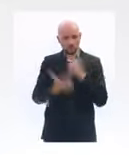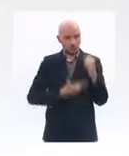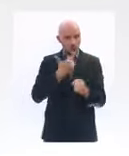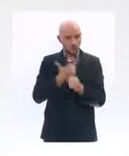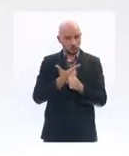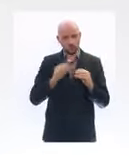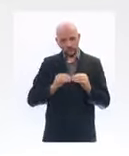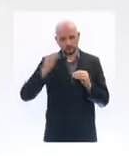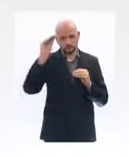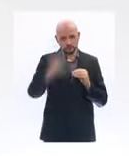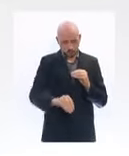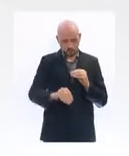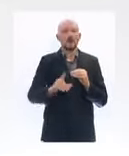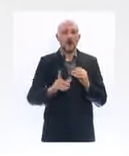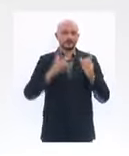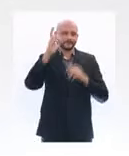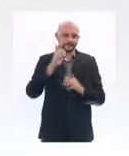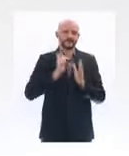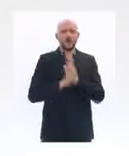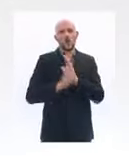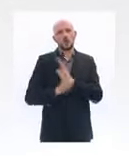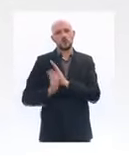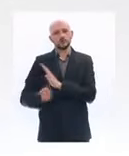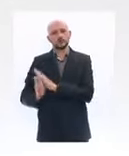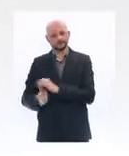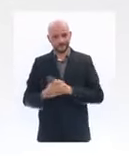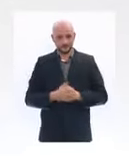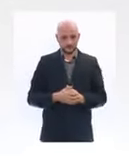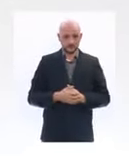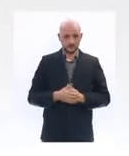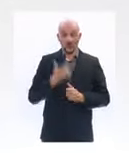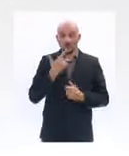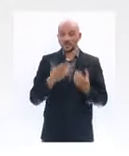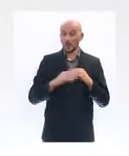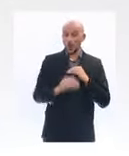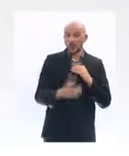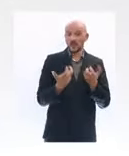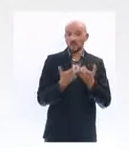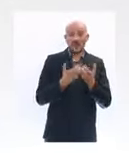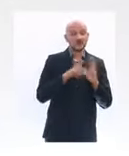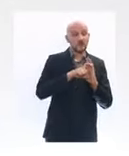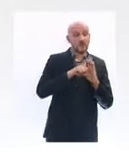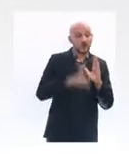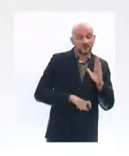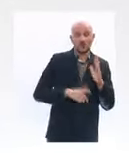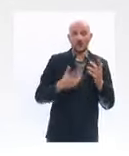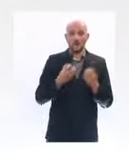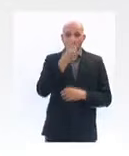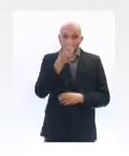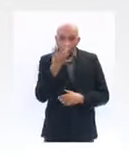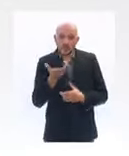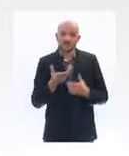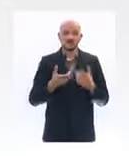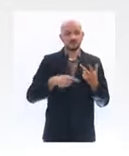avant de commencer le remboursement de son prêt. Concrètement, un restaurateur, un fleuriste, un carrossier, un